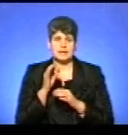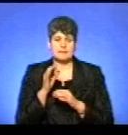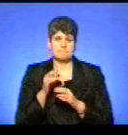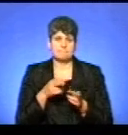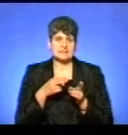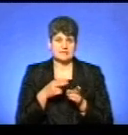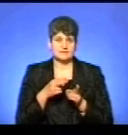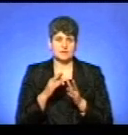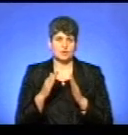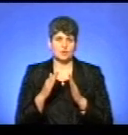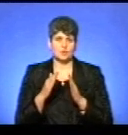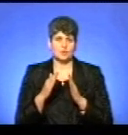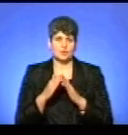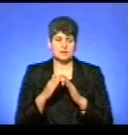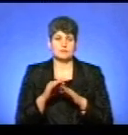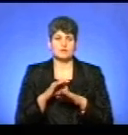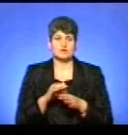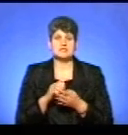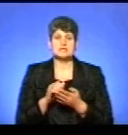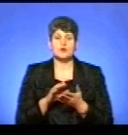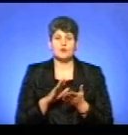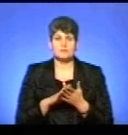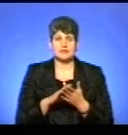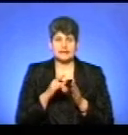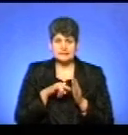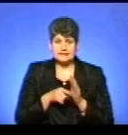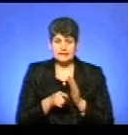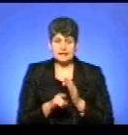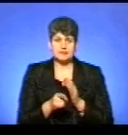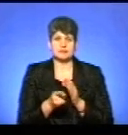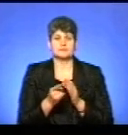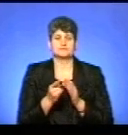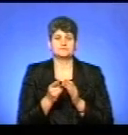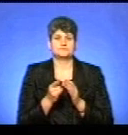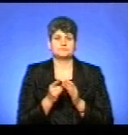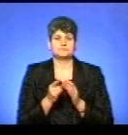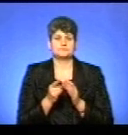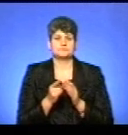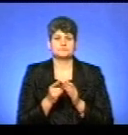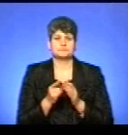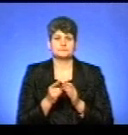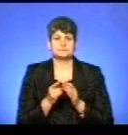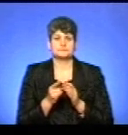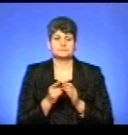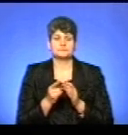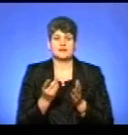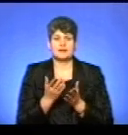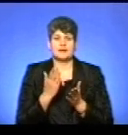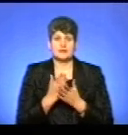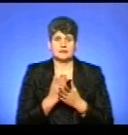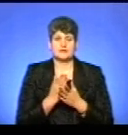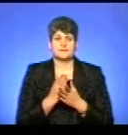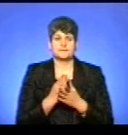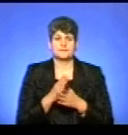проводиться облік нори, даний від звіра